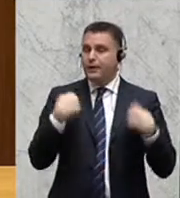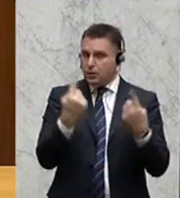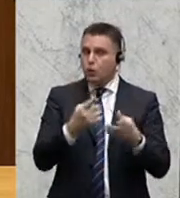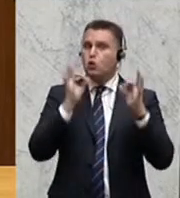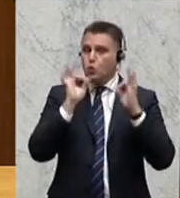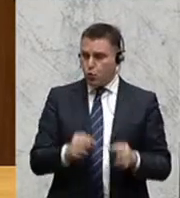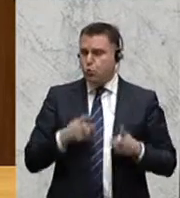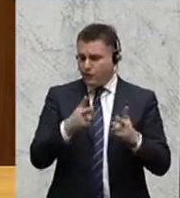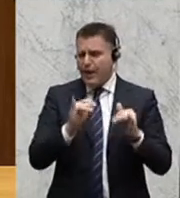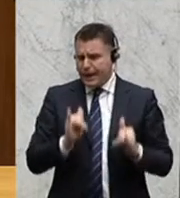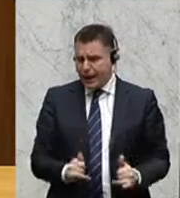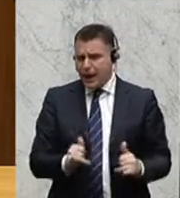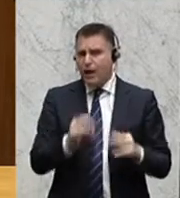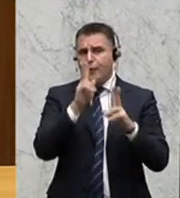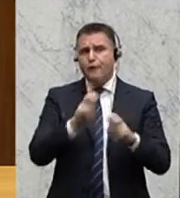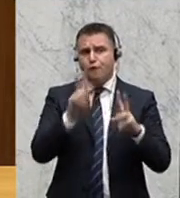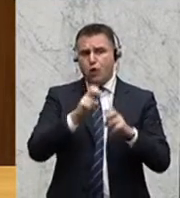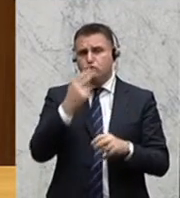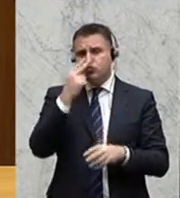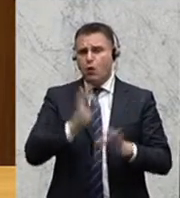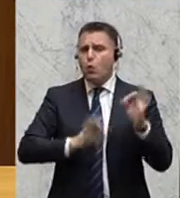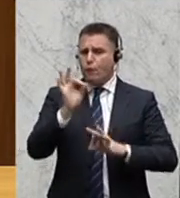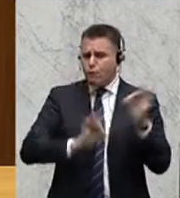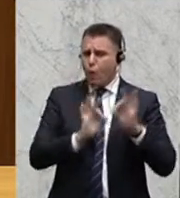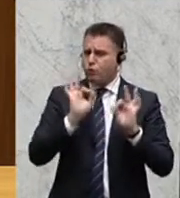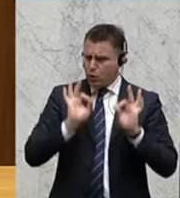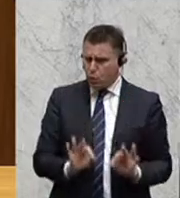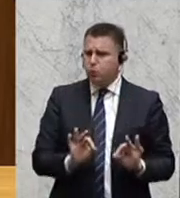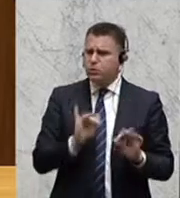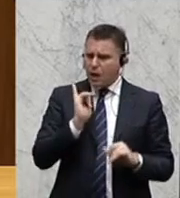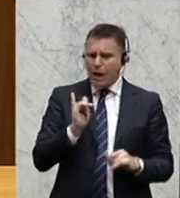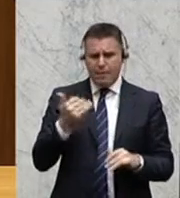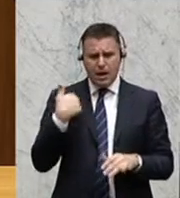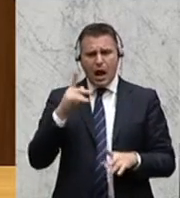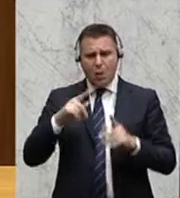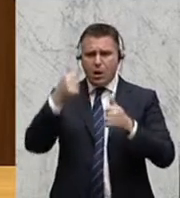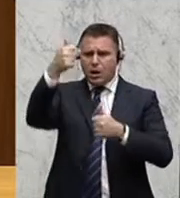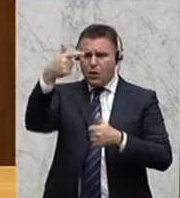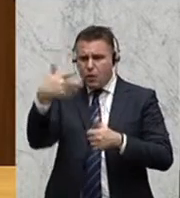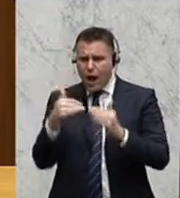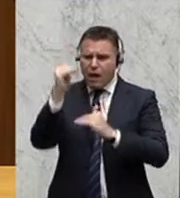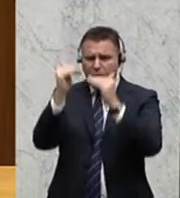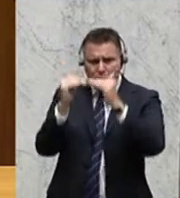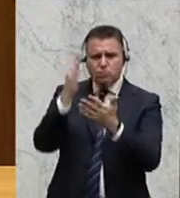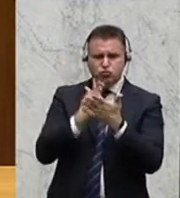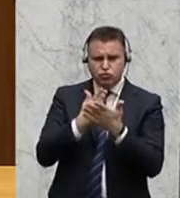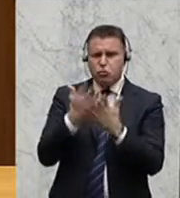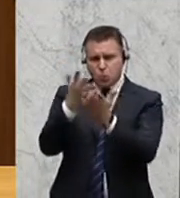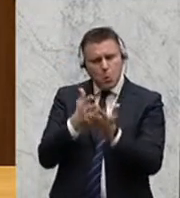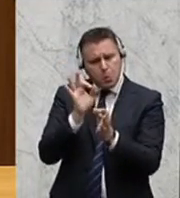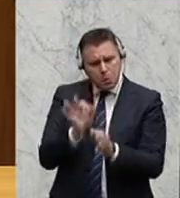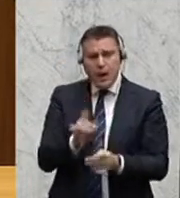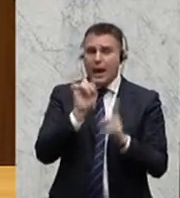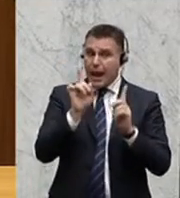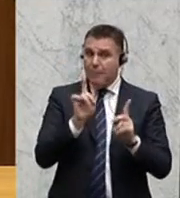sind hier auf einem guten Weg, wenn wir uns die Forschungsquote anschauen, wenn wir uns aber auch die letzten Rankings anschauen. Aber ich meine auch,